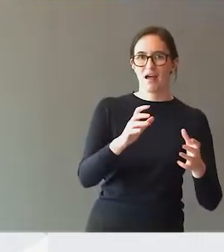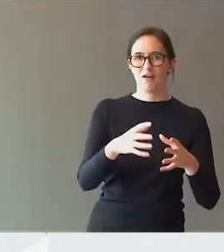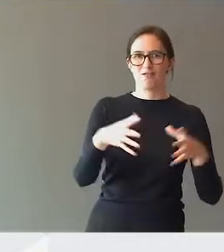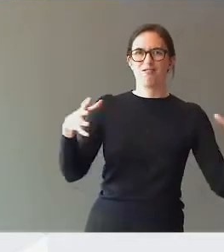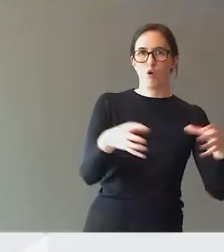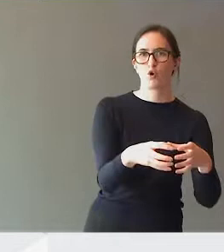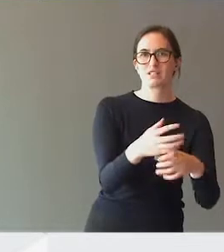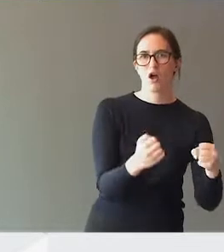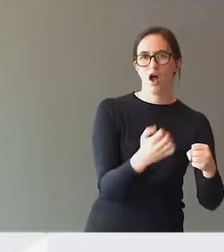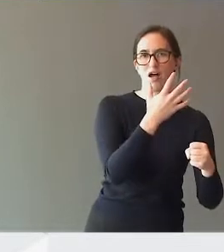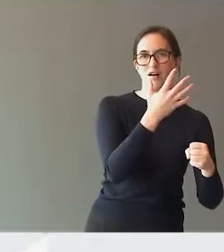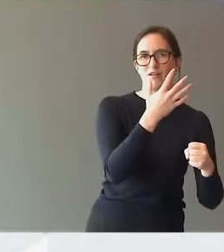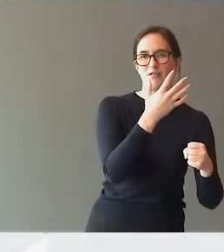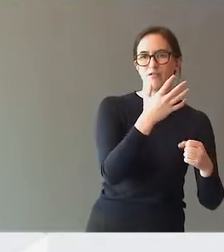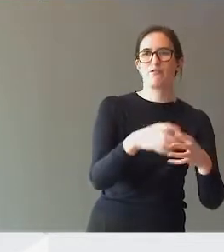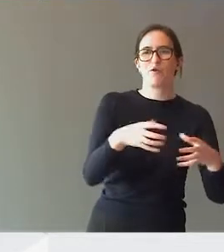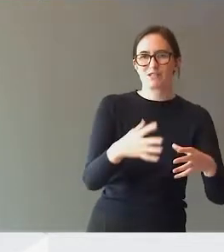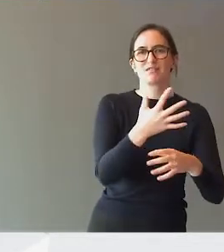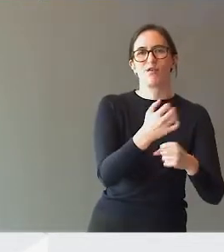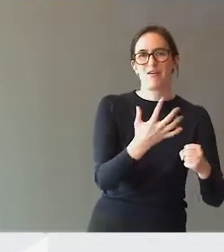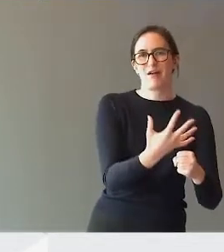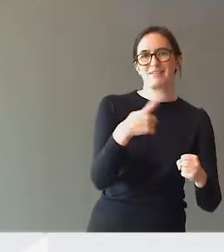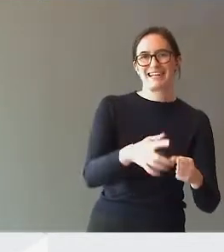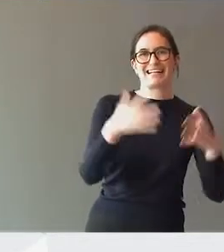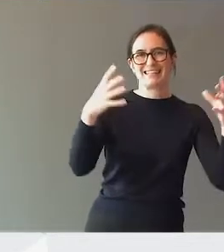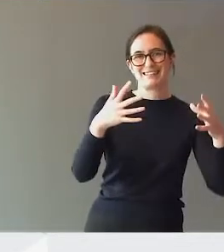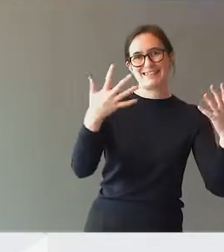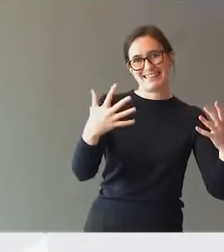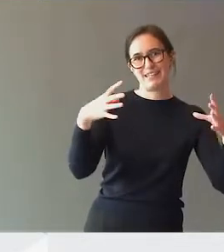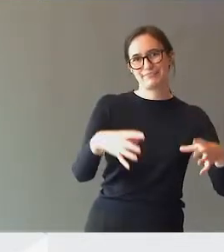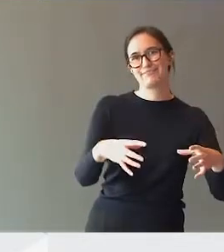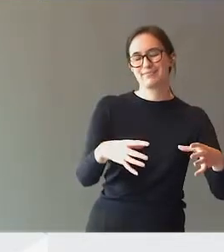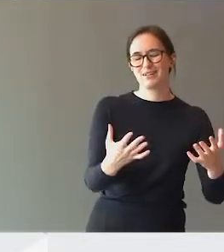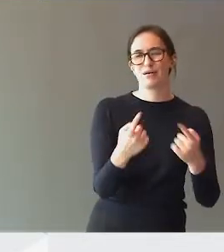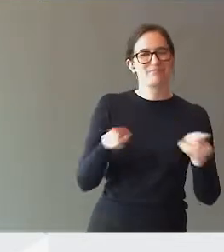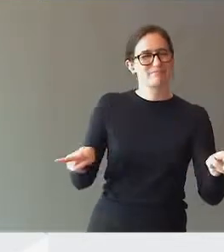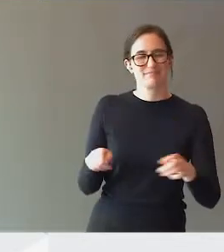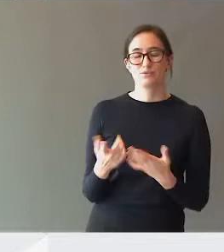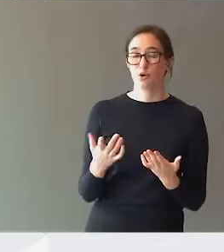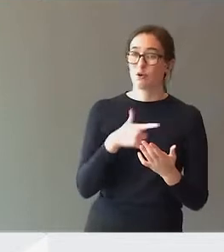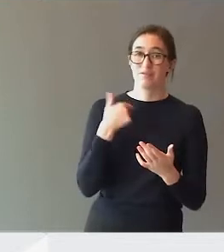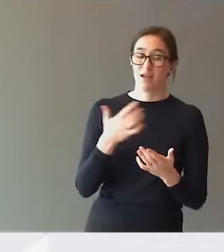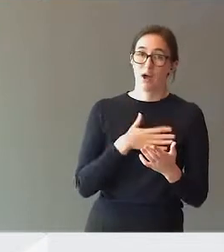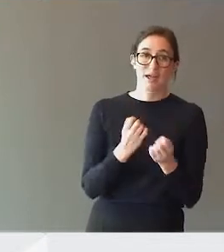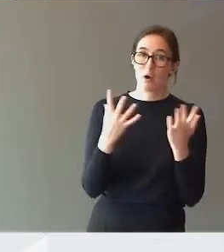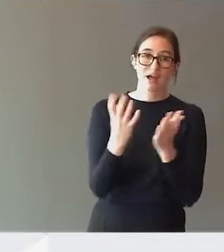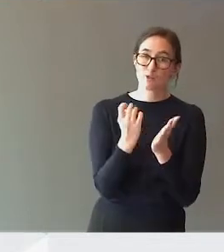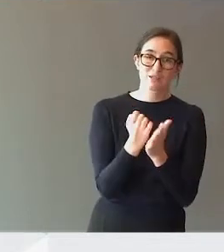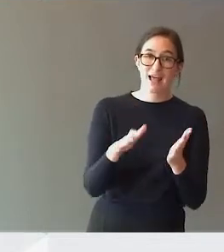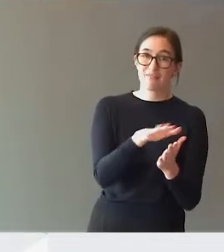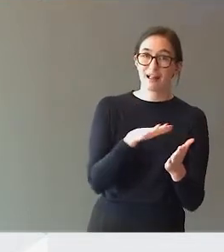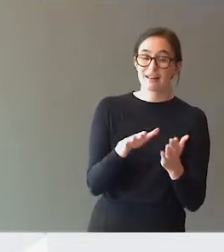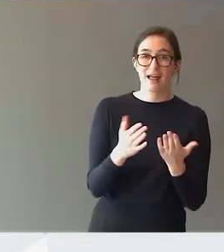Det er på en måte virkeligheten vi står i, men vi er også mange aktører i dette feltet, og vi kommer ikke til å få de ressursene vi ønsker oss i kommunene til å